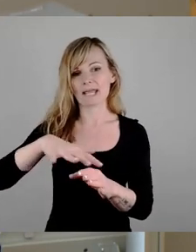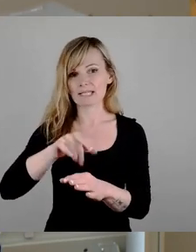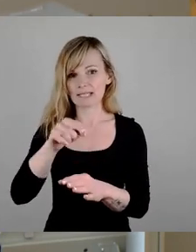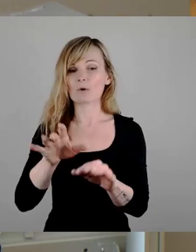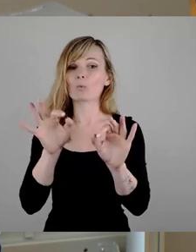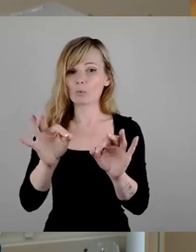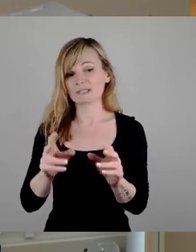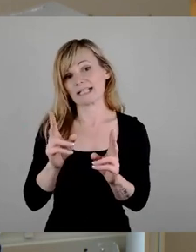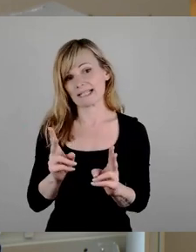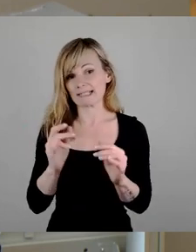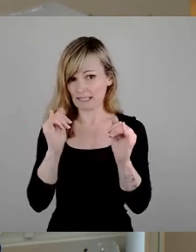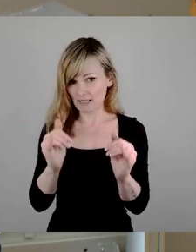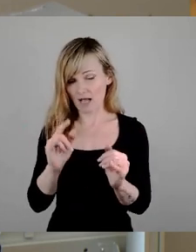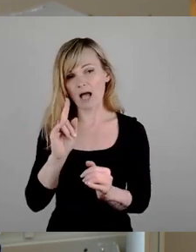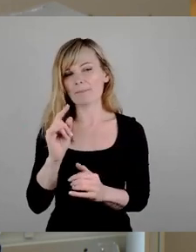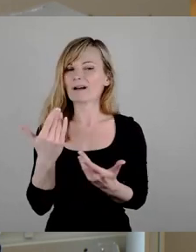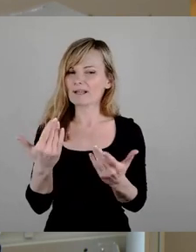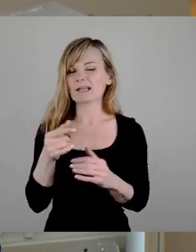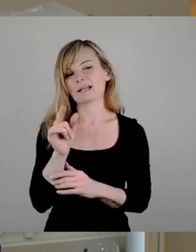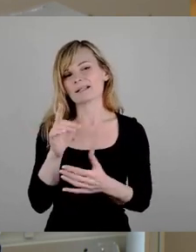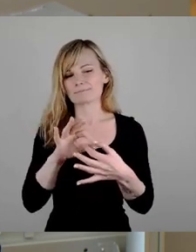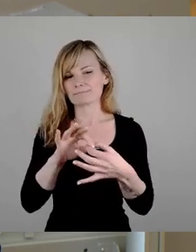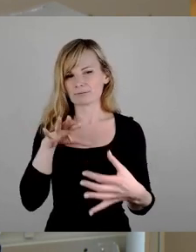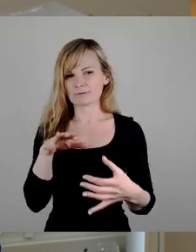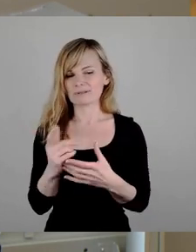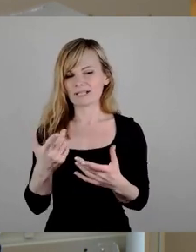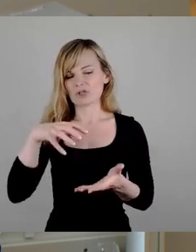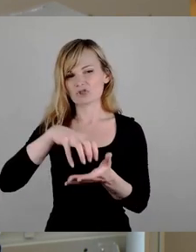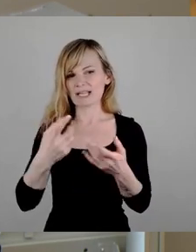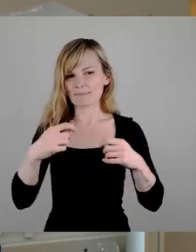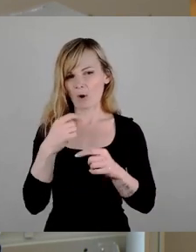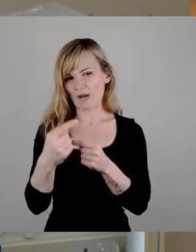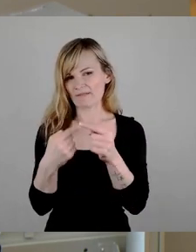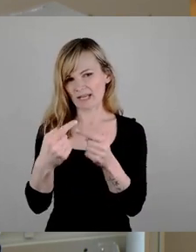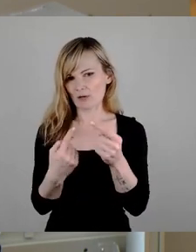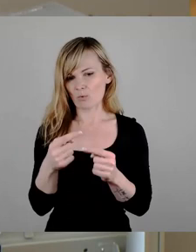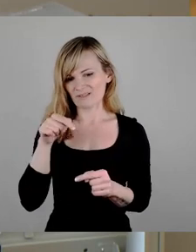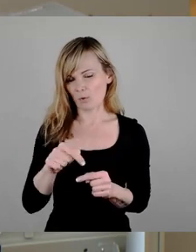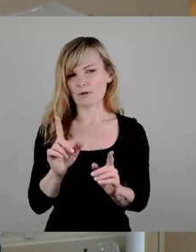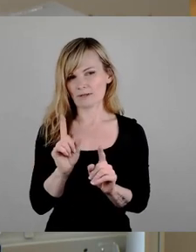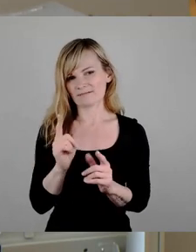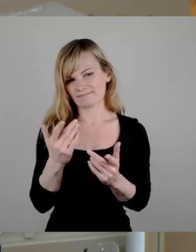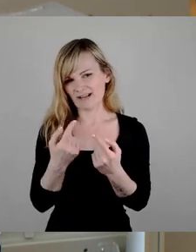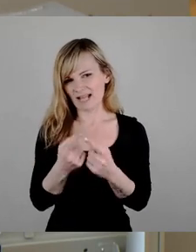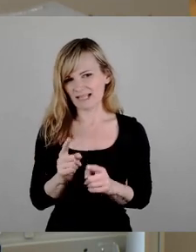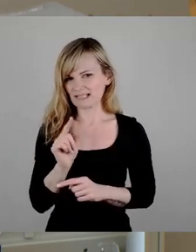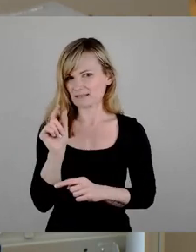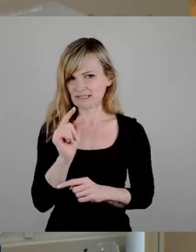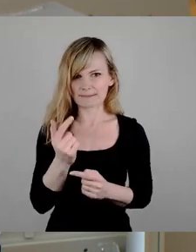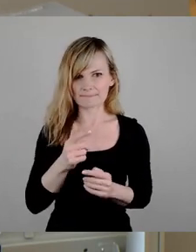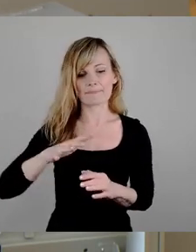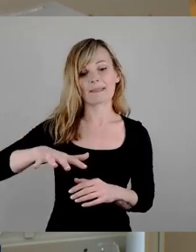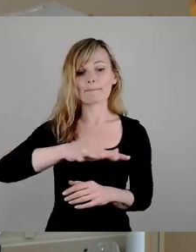ist es natürlich losgelöst von der sonstigen städtebaulichen Entwicklung auf dem Areal. In dem Bereich oder in den Bereichen,